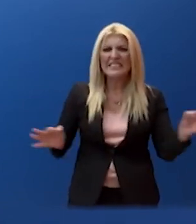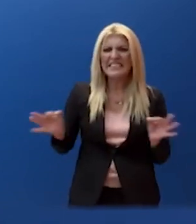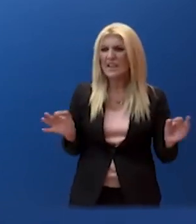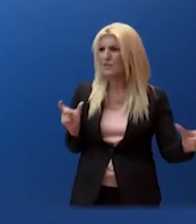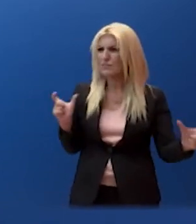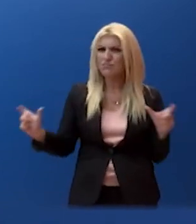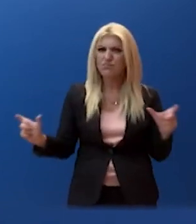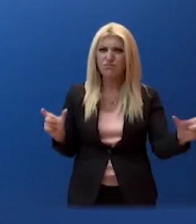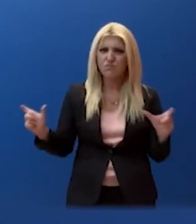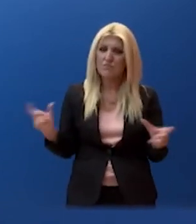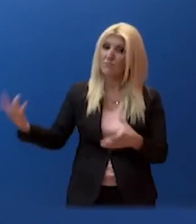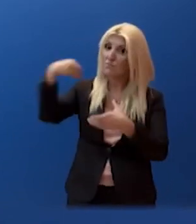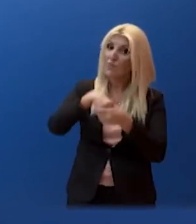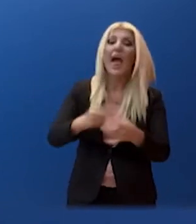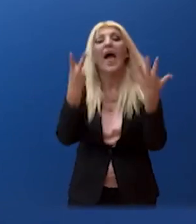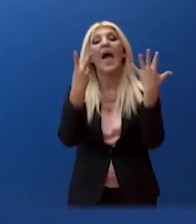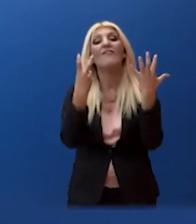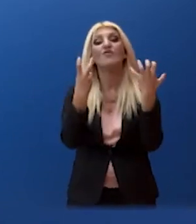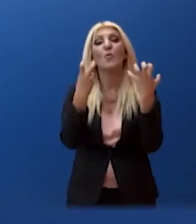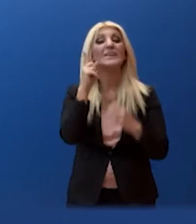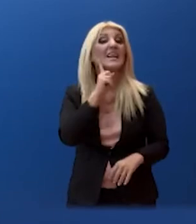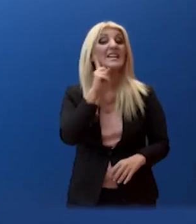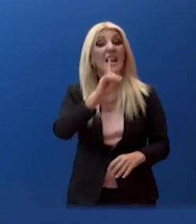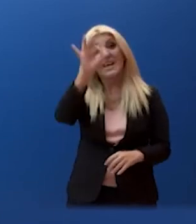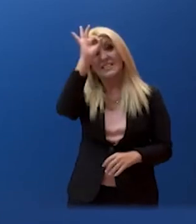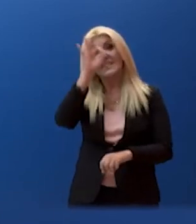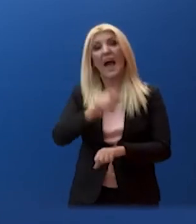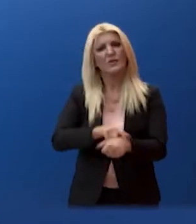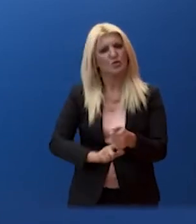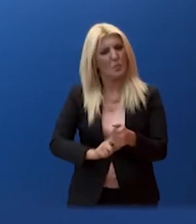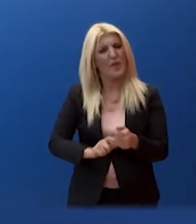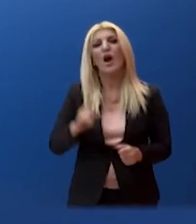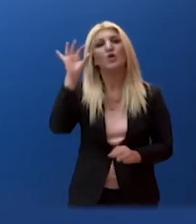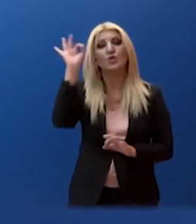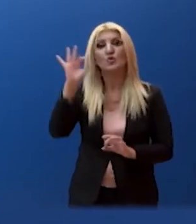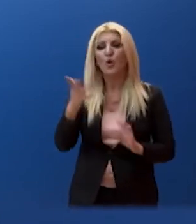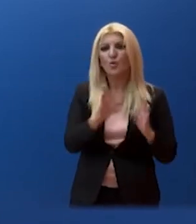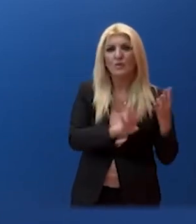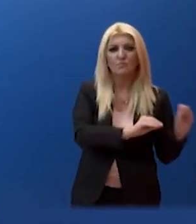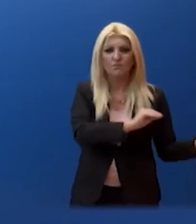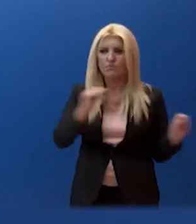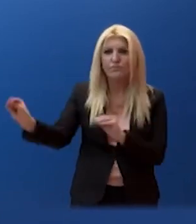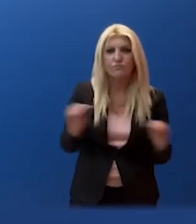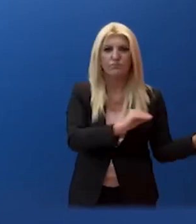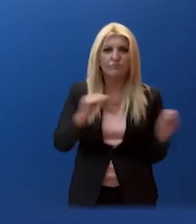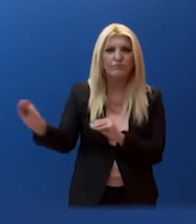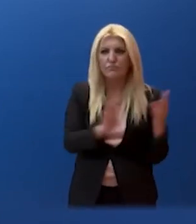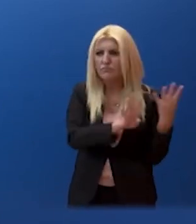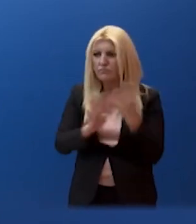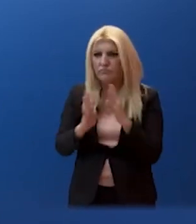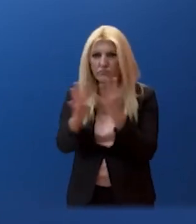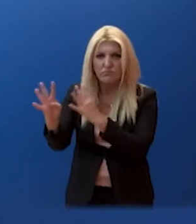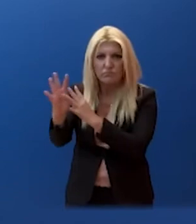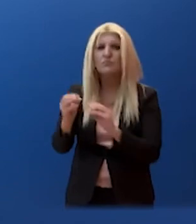συμμετοχή και 70 γυναικών αστυνομικών, με στόχο τη μεταφορά των προσφύγων και μεταναστών στη νέα δομή στο Καρά ΤΕΠΕ.